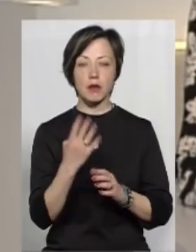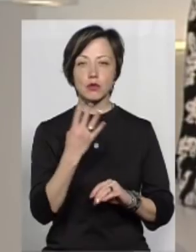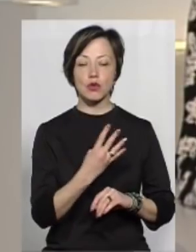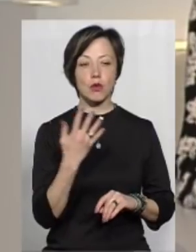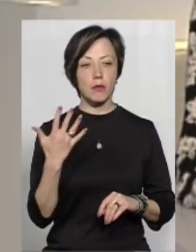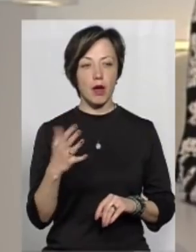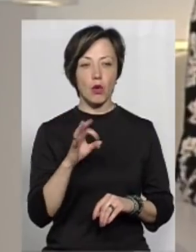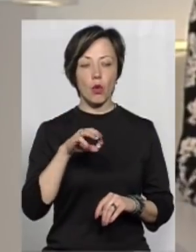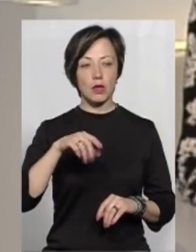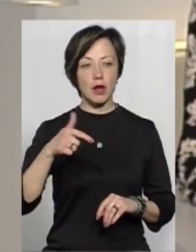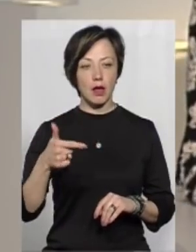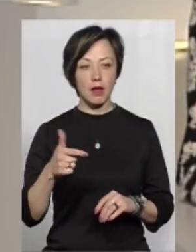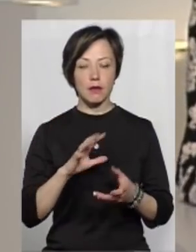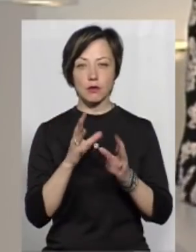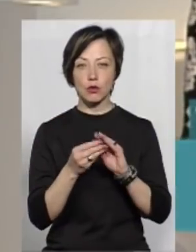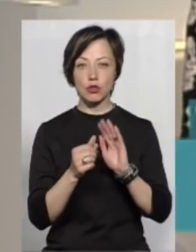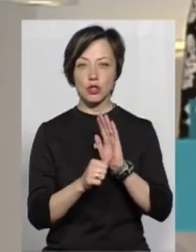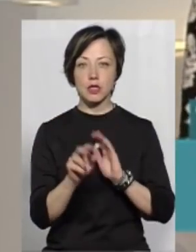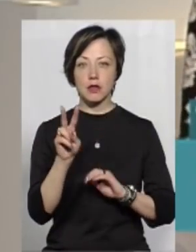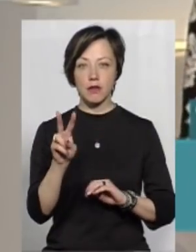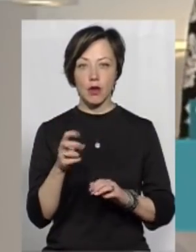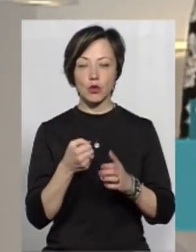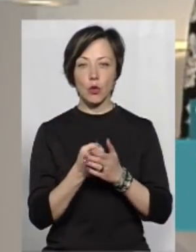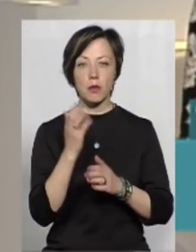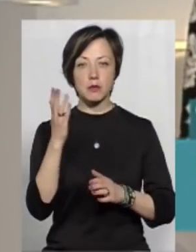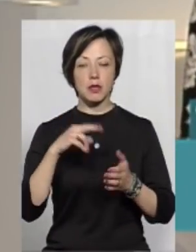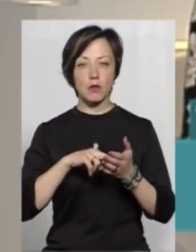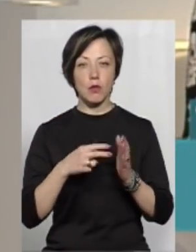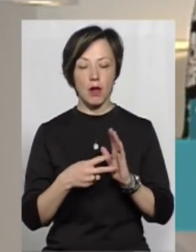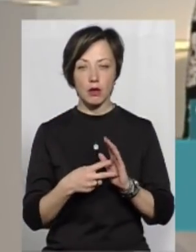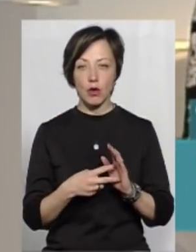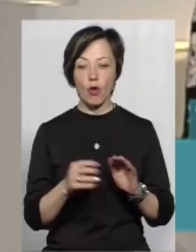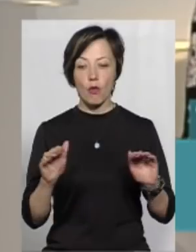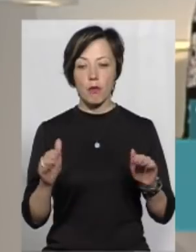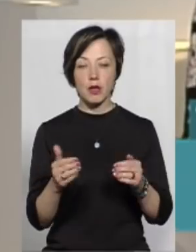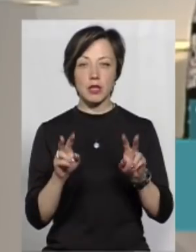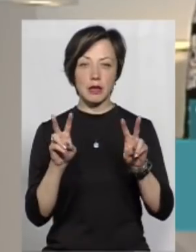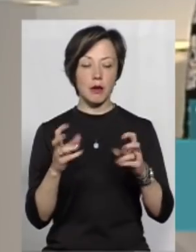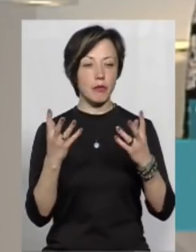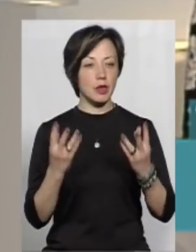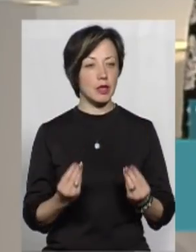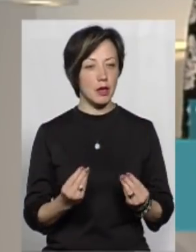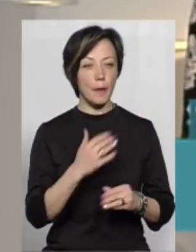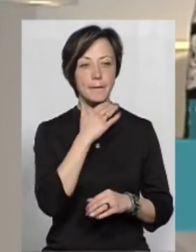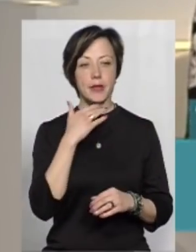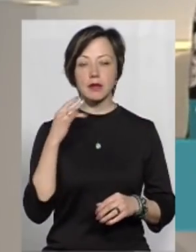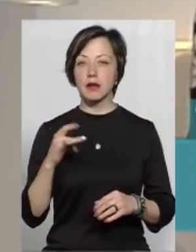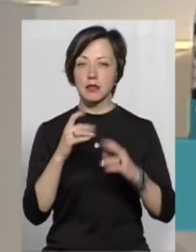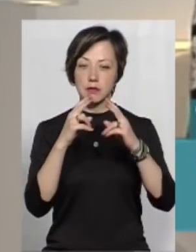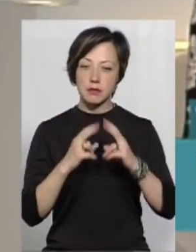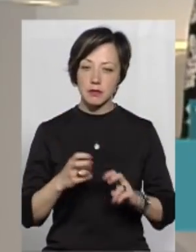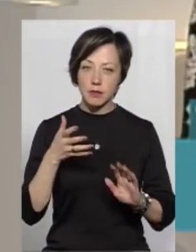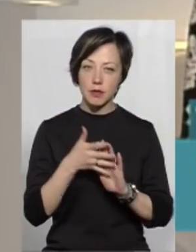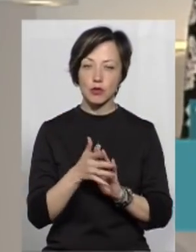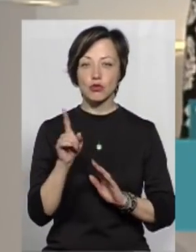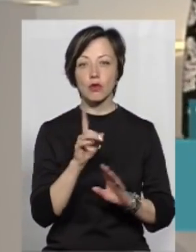45 ОТГ із 62 відповідно до перспективного плану. У межах теми дня ми неодноразово аналізували,